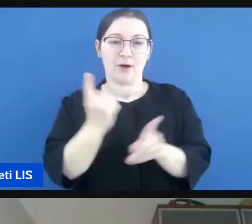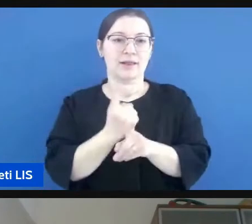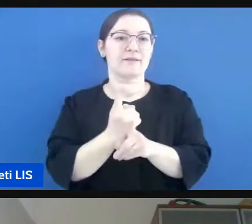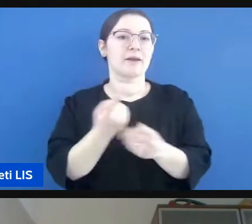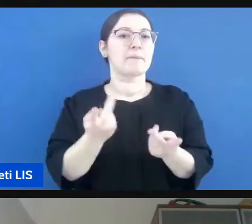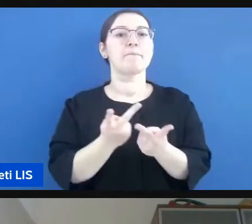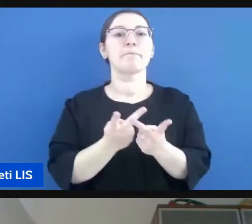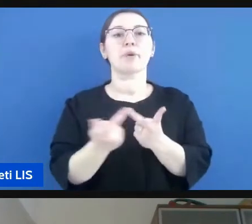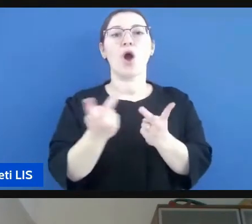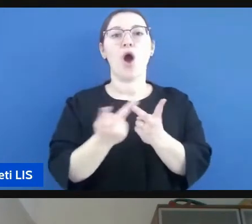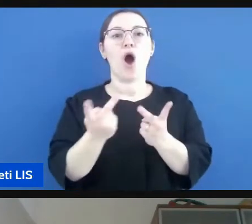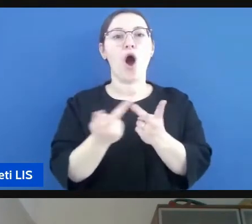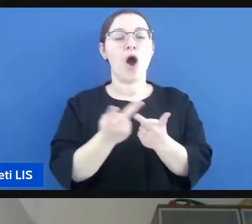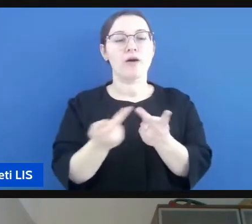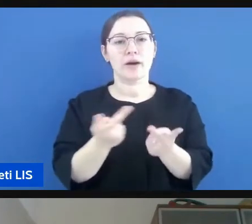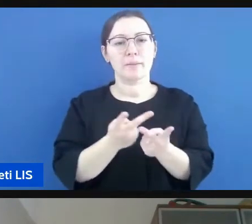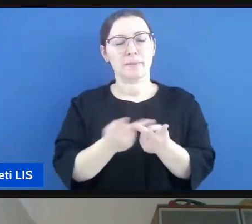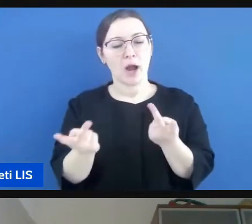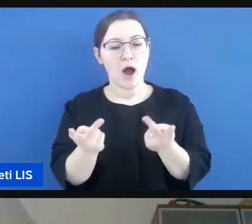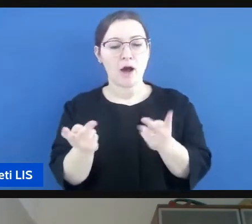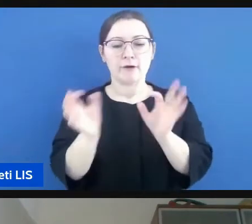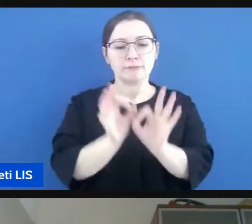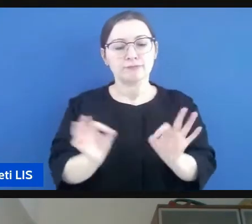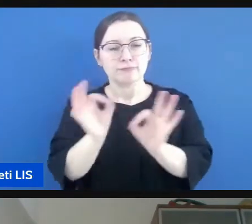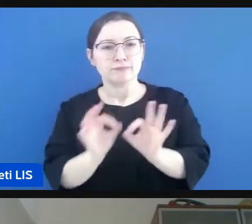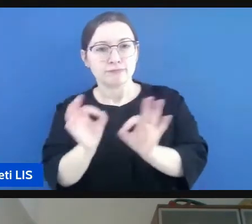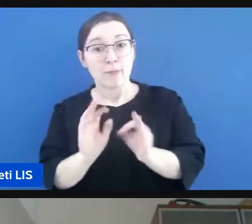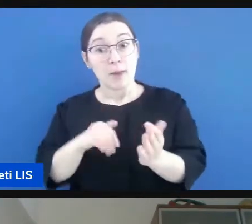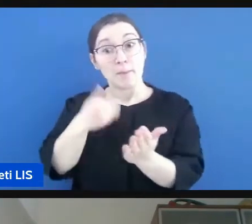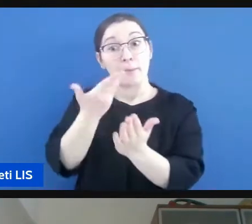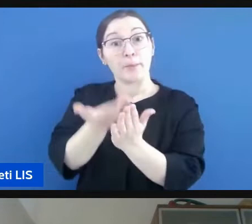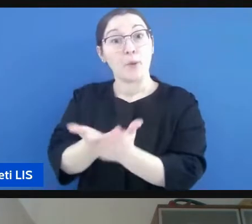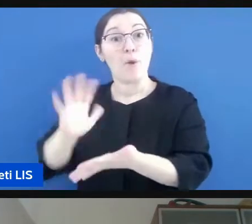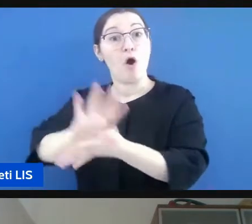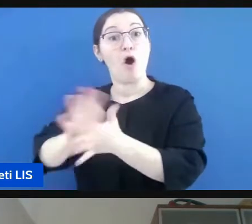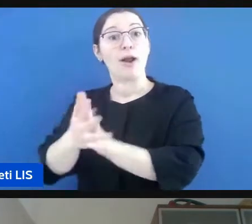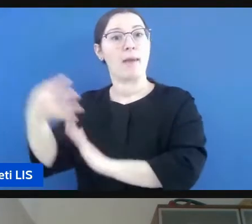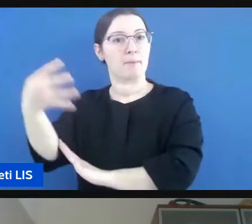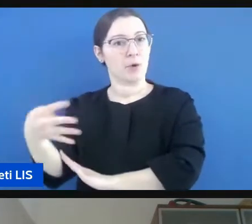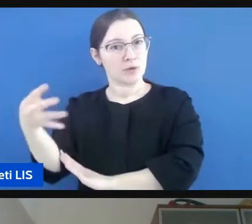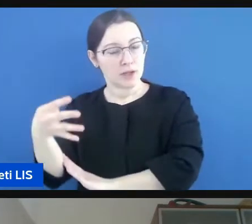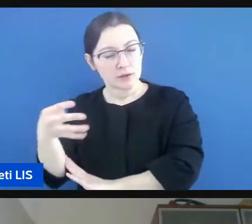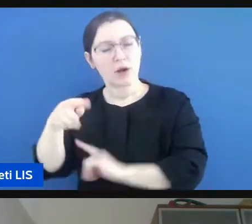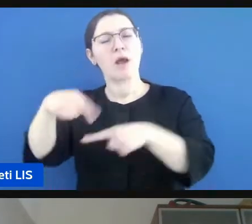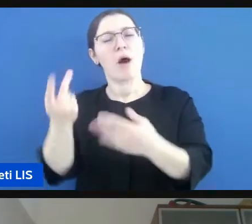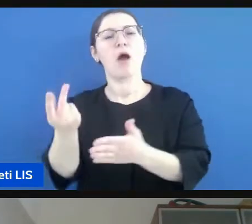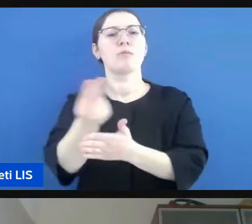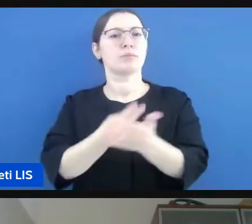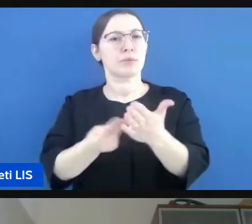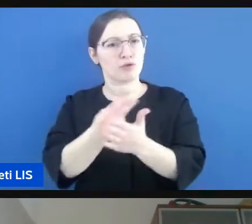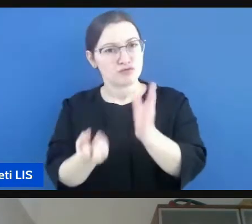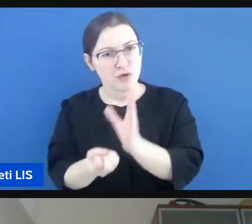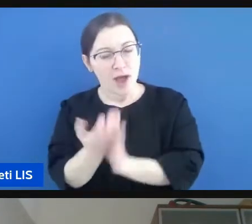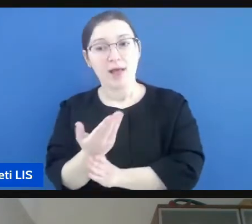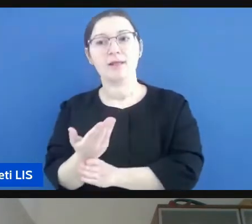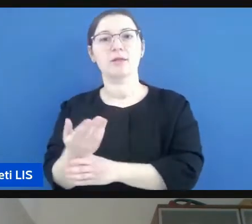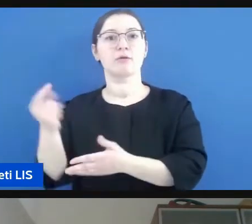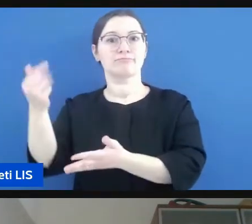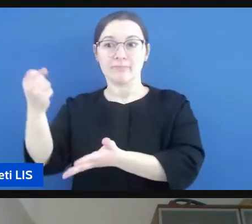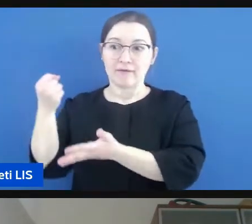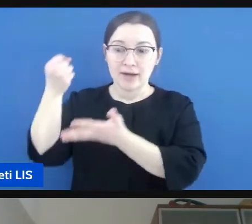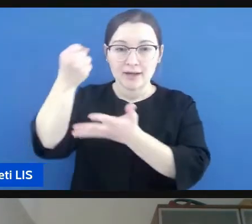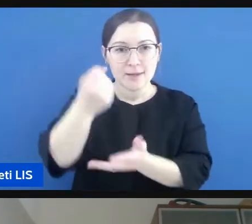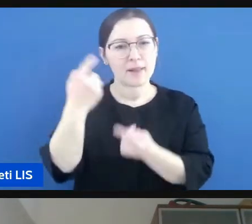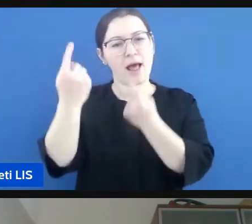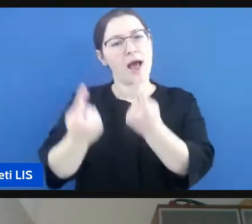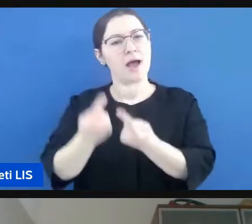preparare un pacchetto e proporlo alla Mondadori e quindi fare poi dei progetti per avere dei finanziamenti per fare queste cose